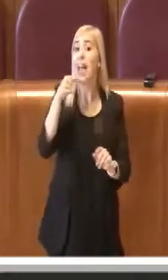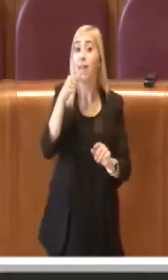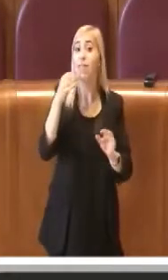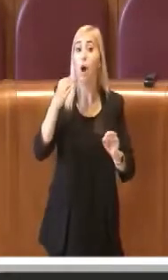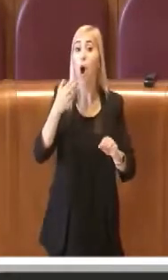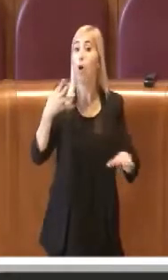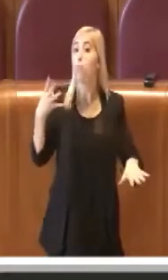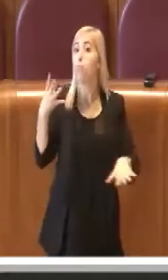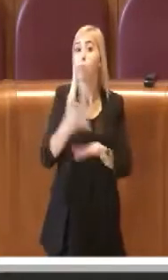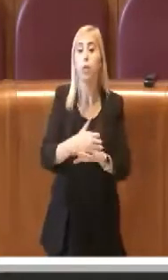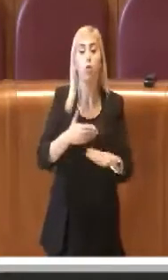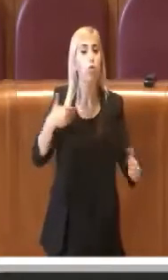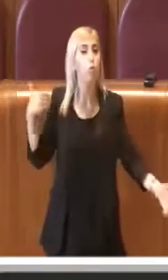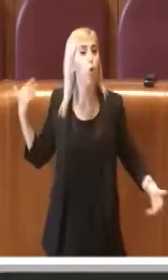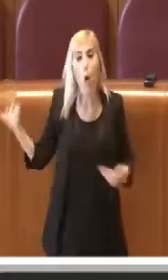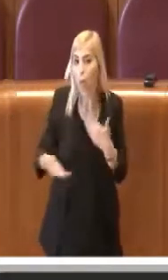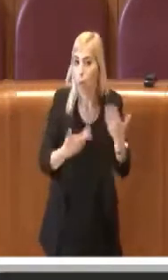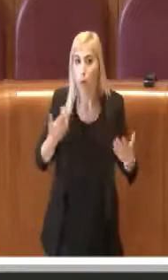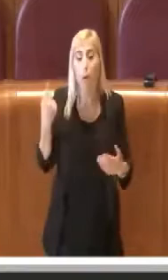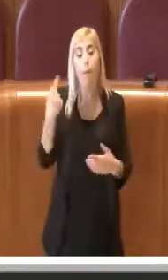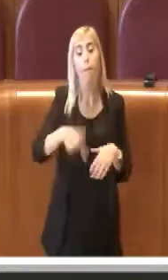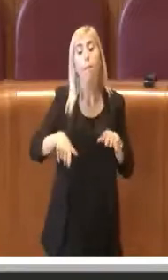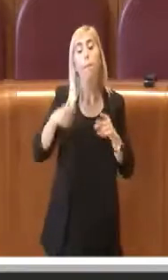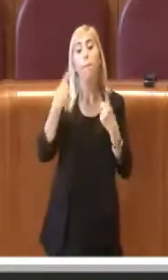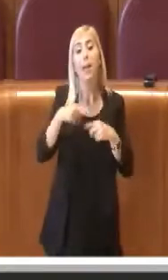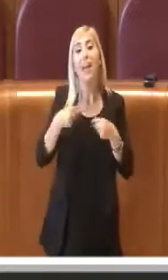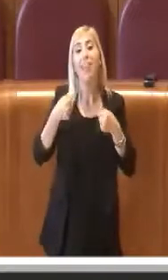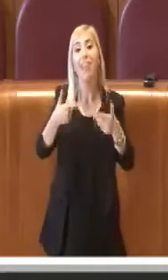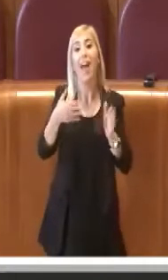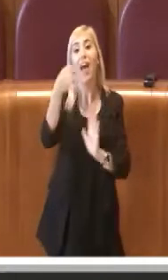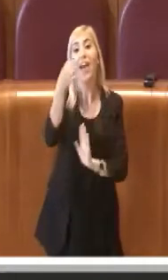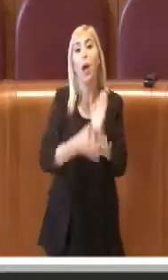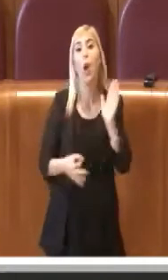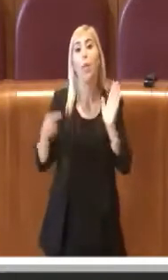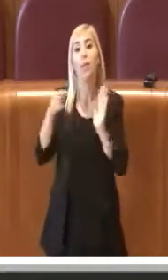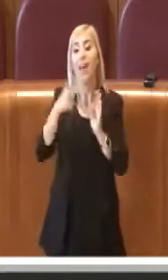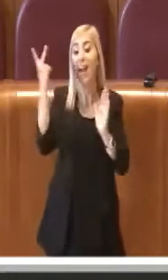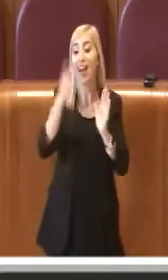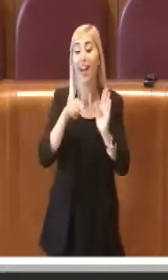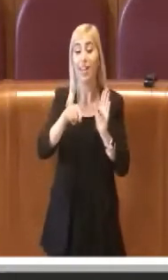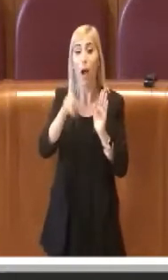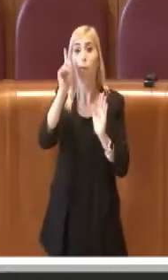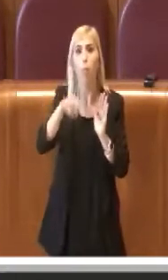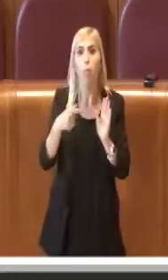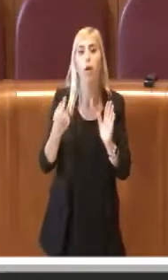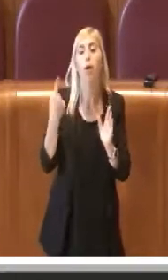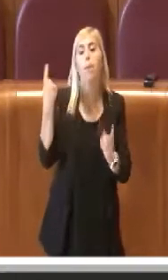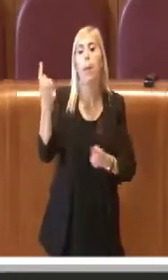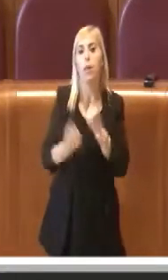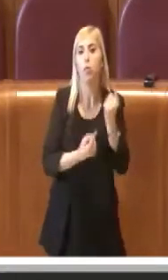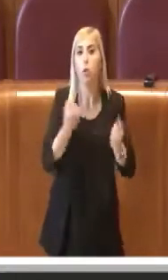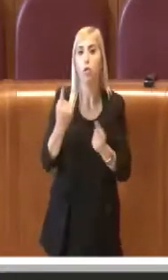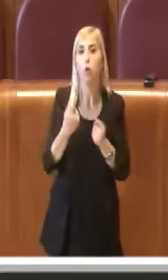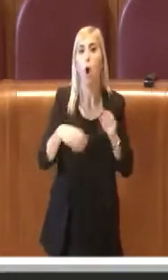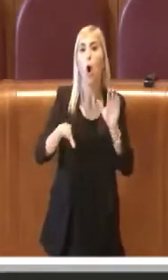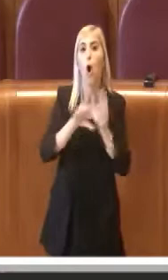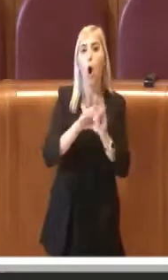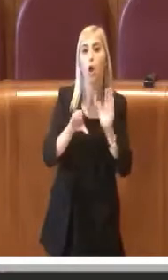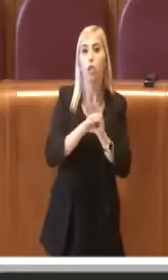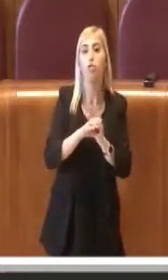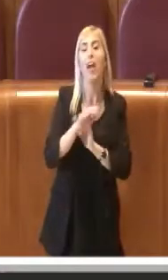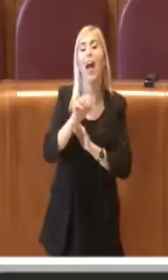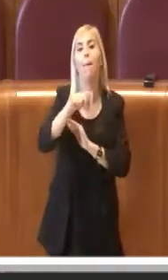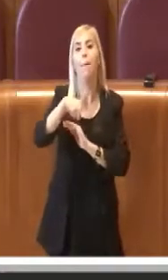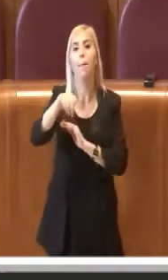rapidamente per regolamentare queste stesse realtà anche alla luce del codice degli